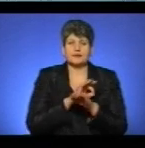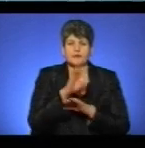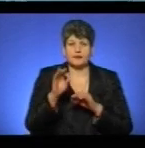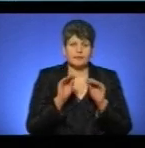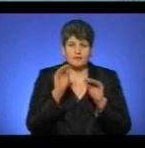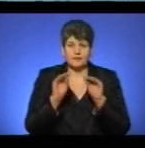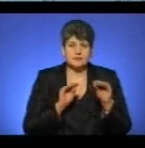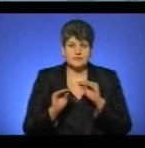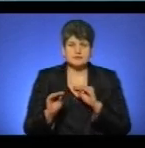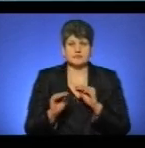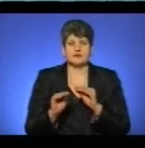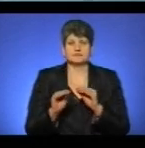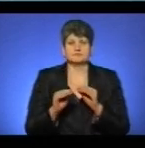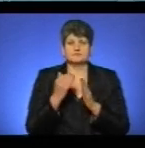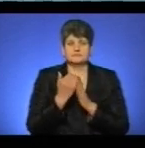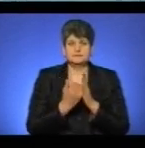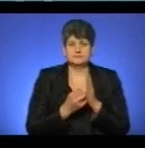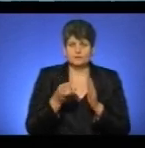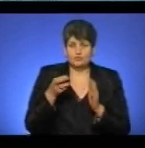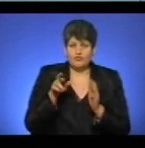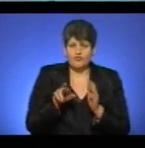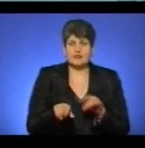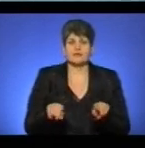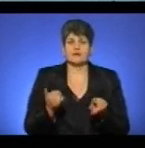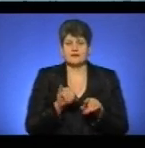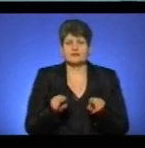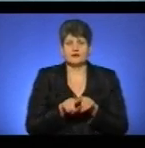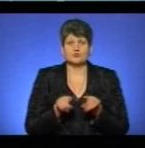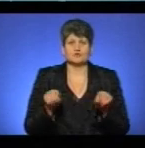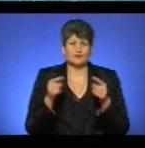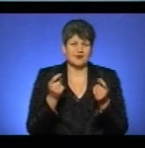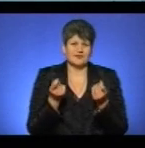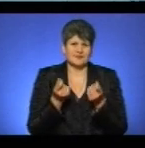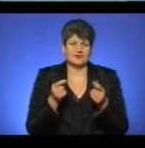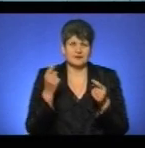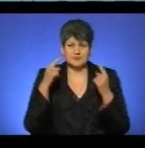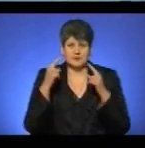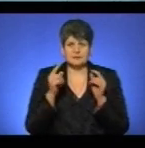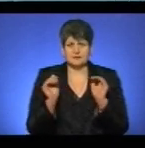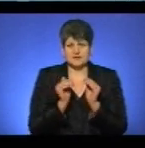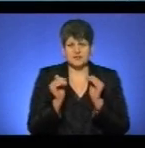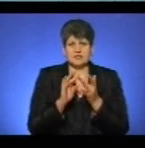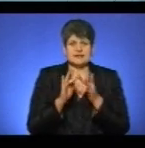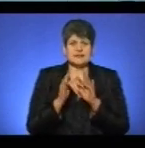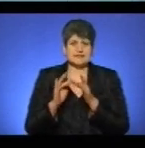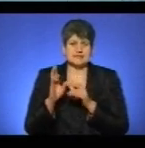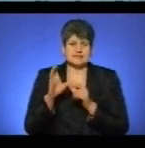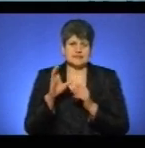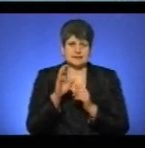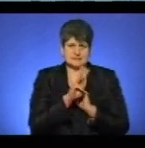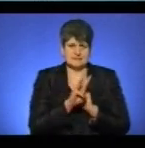-програмування з отмовою HTML і CSS. Також вони створюють невеличкий сайт з отмовою HTML і CSS.